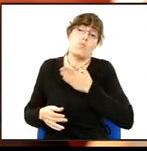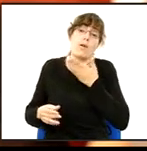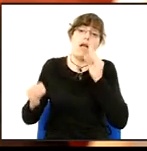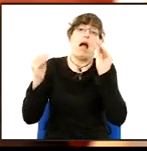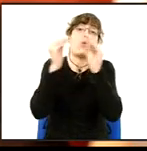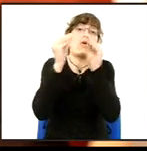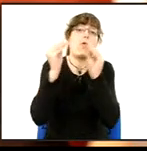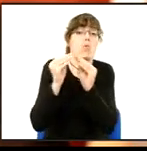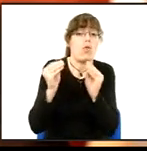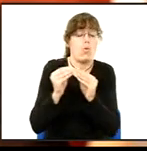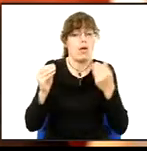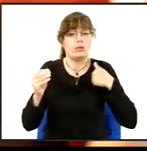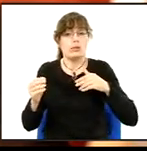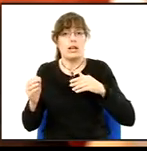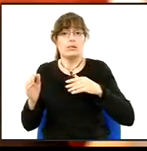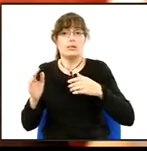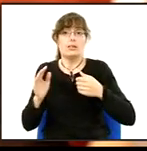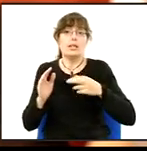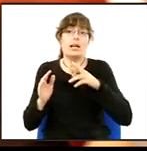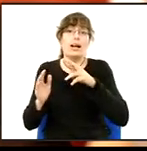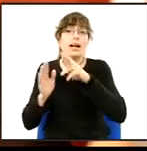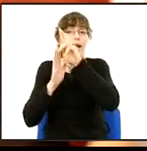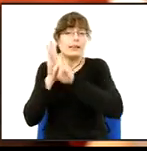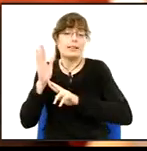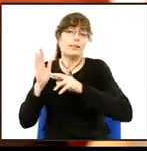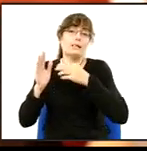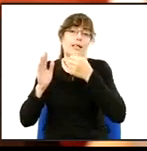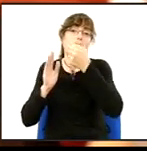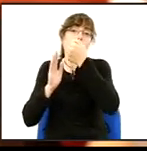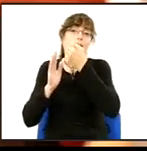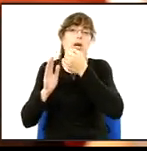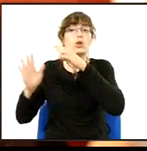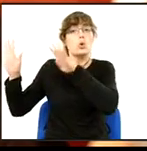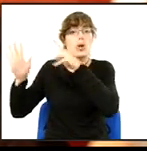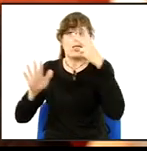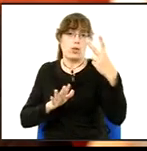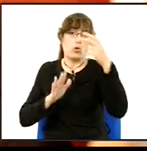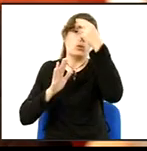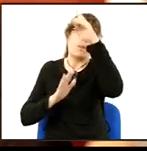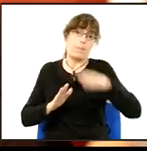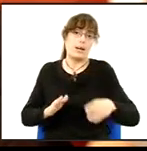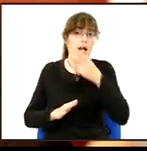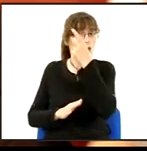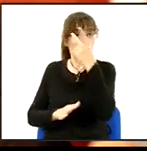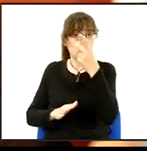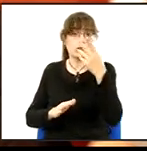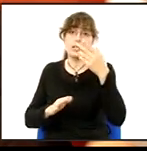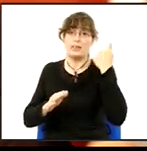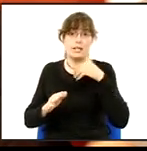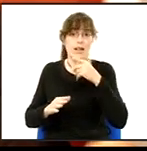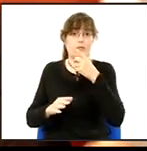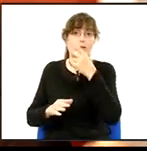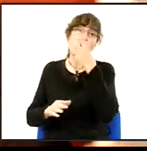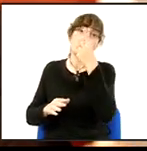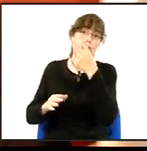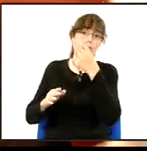acords aprovats en la resolució 92.12 del Parlament de Catalunya el passat 11 d'octubre. La moció que ens